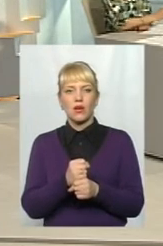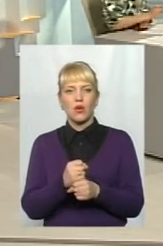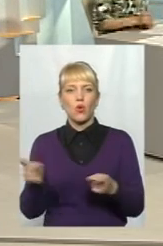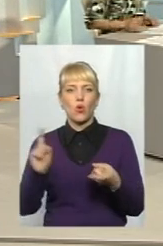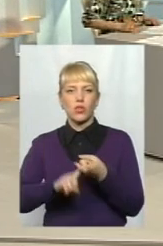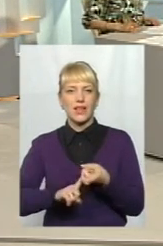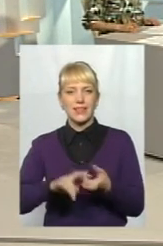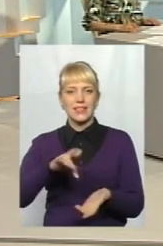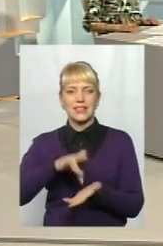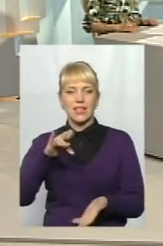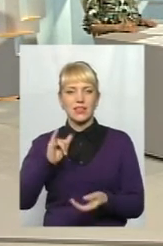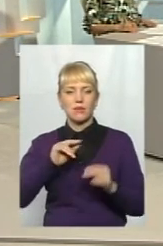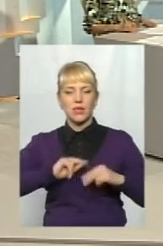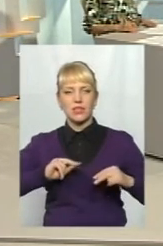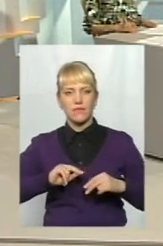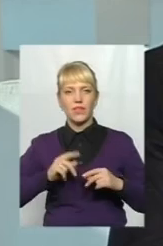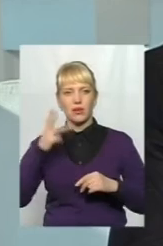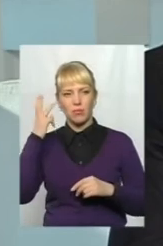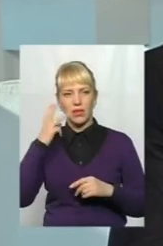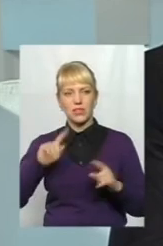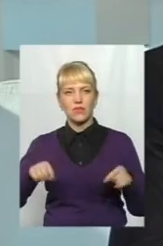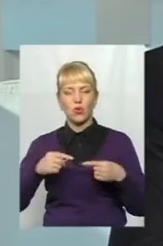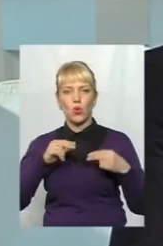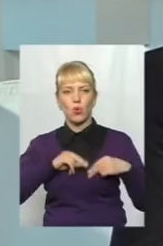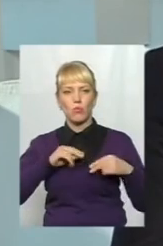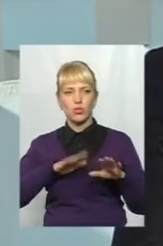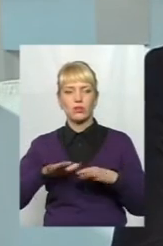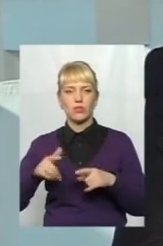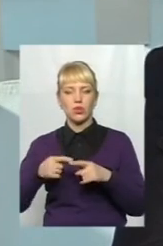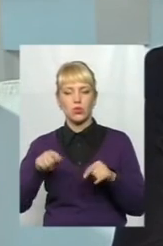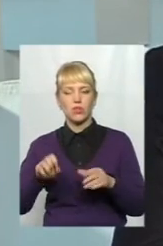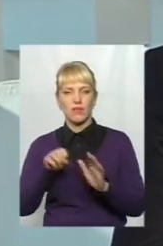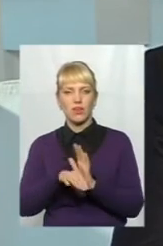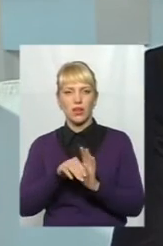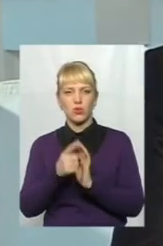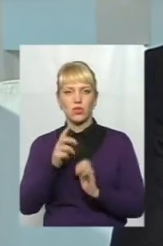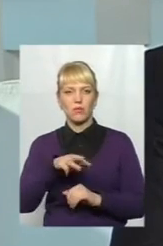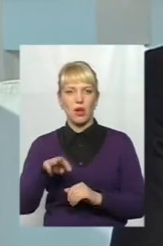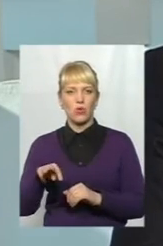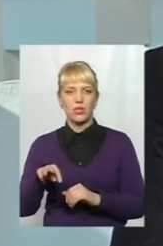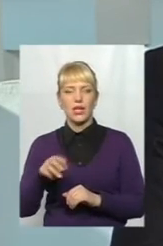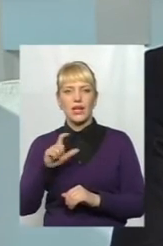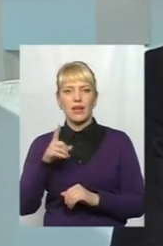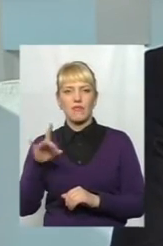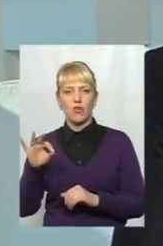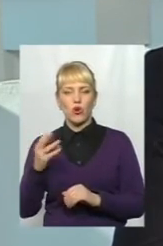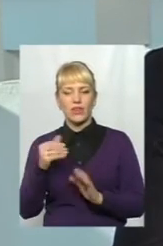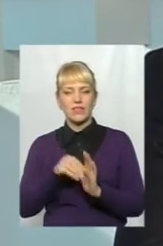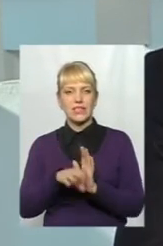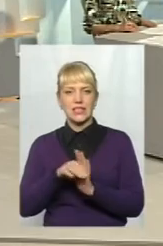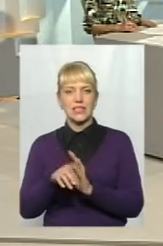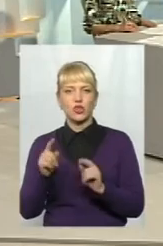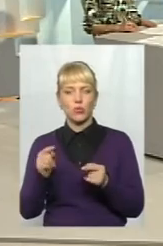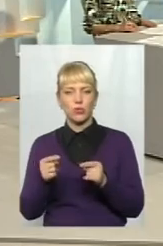контактний центр і працівники, і це саме в Хмельницькому створення робочих місць, і сюди вкладення близько одного мільйона євро інвестицій. Тому